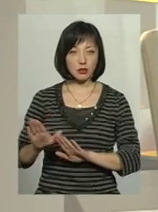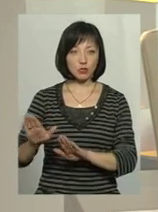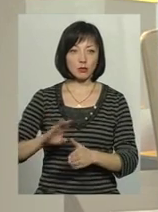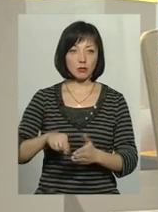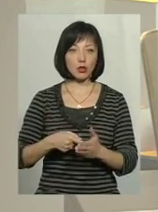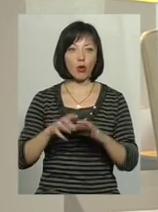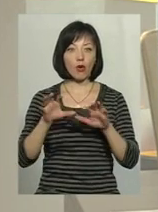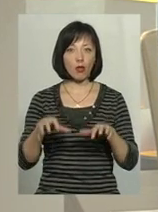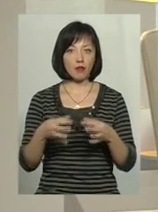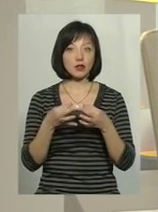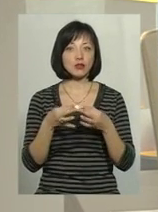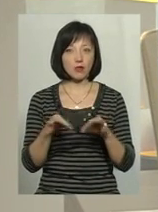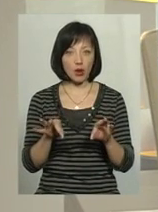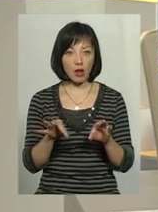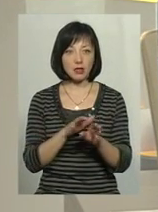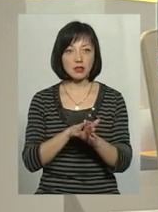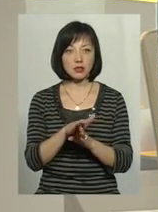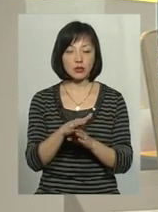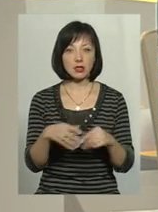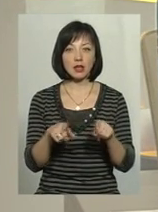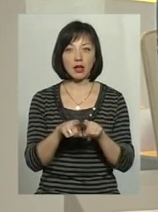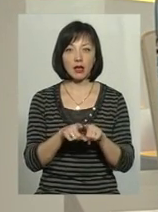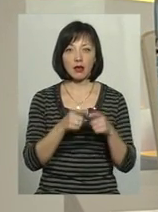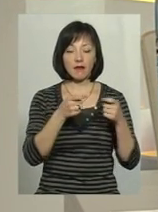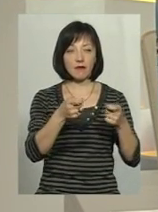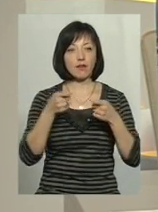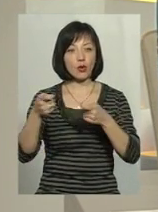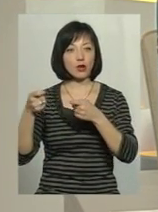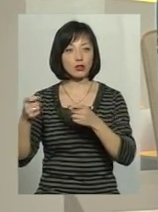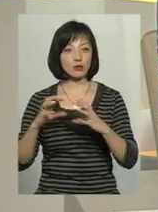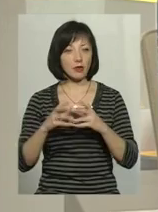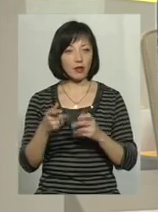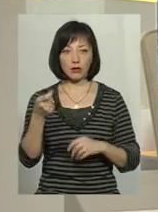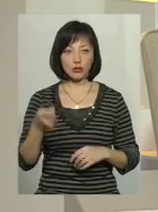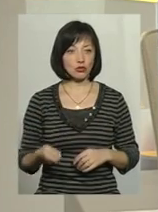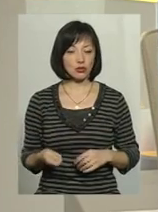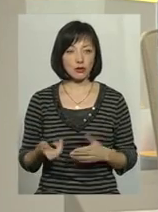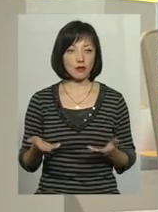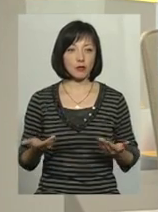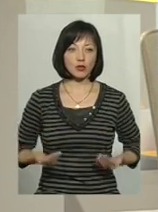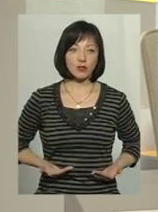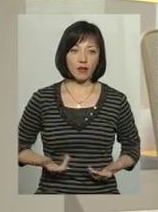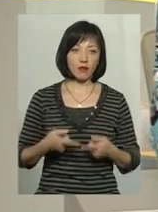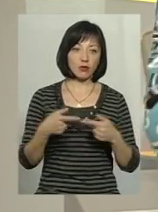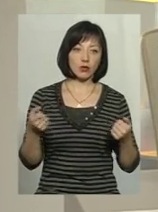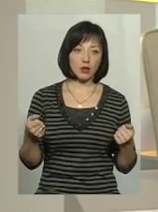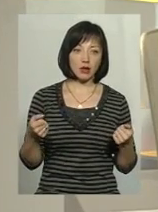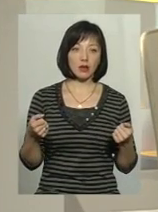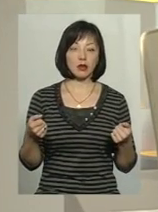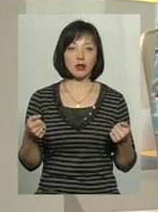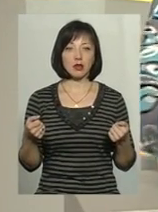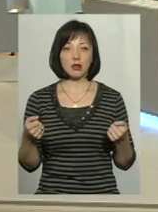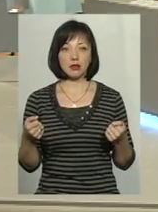голови дозволяє здійснювати такі виїжджі, ну, досить недешеві, адже і проживання, навіть, там, в якихось